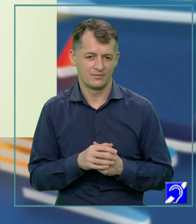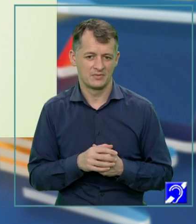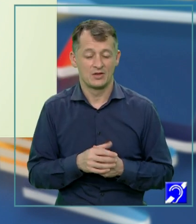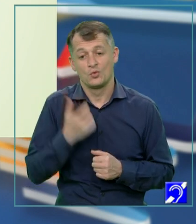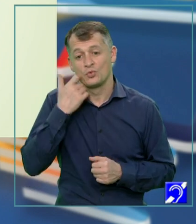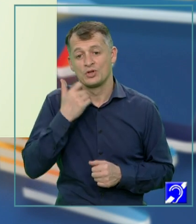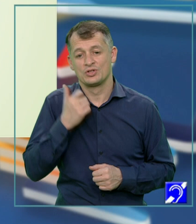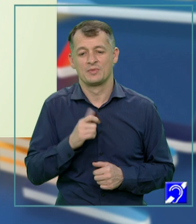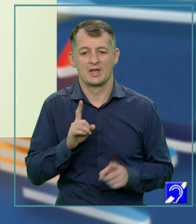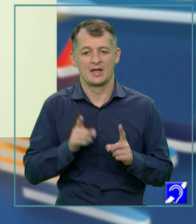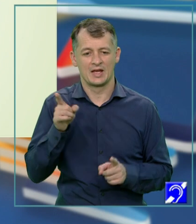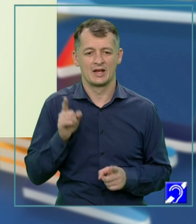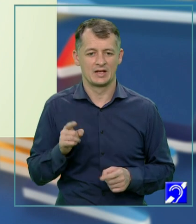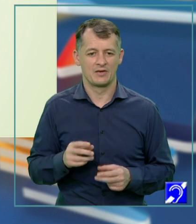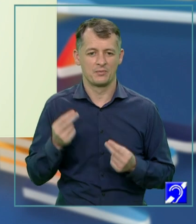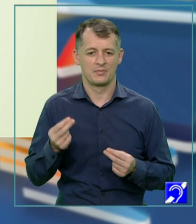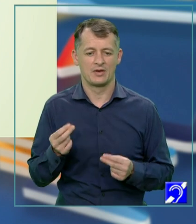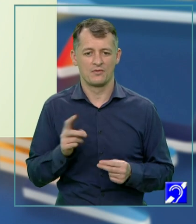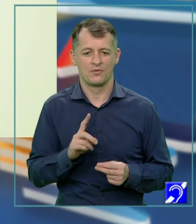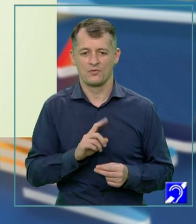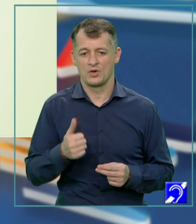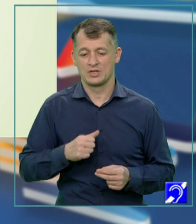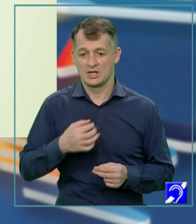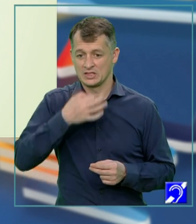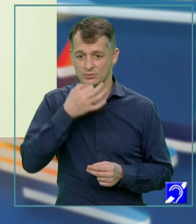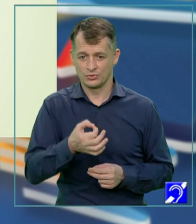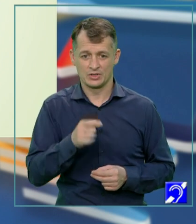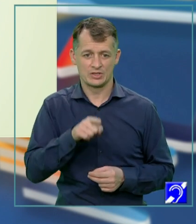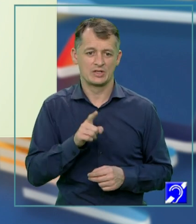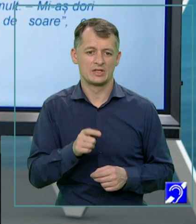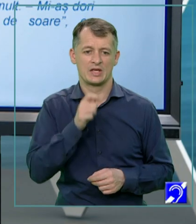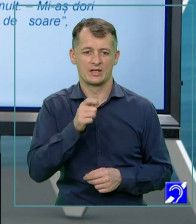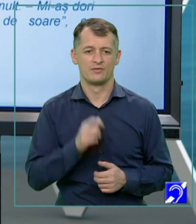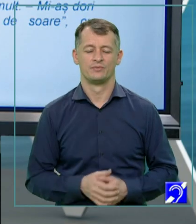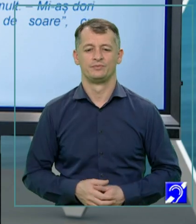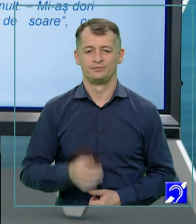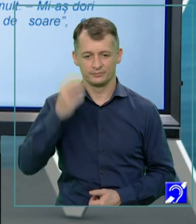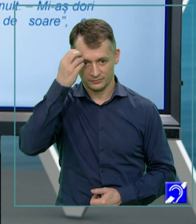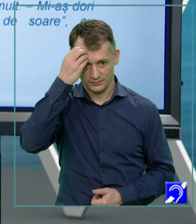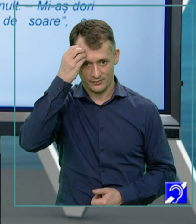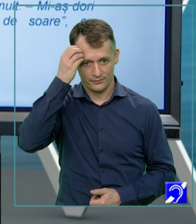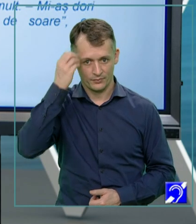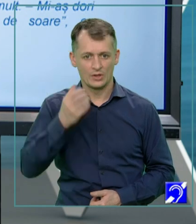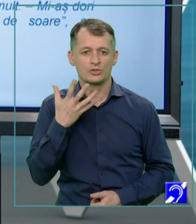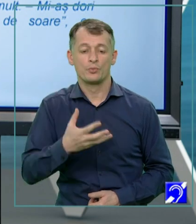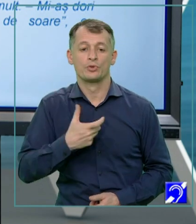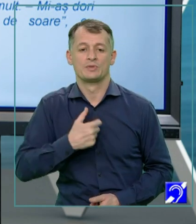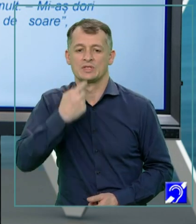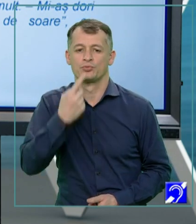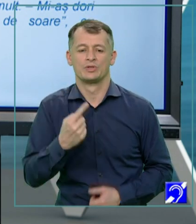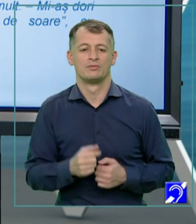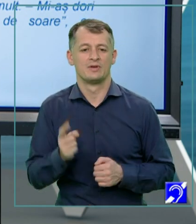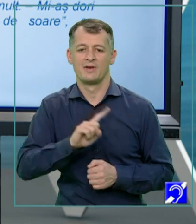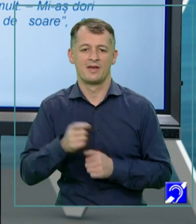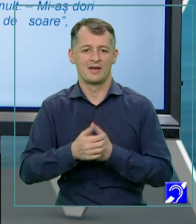ști dacă dumnealui nu ar fi binevoit să le dezvăluie în acest interviu. Ce am putea să considerăm